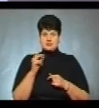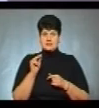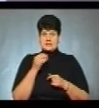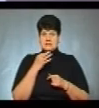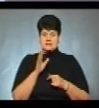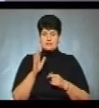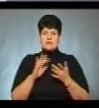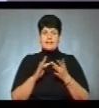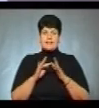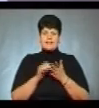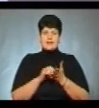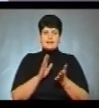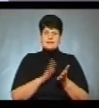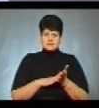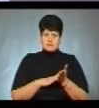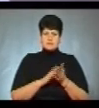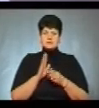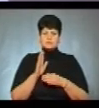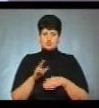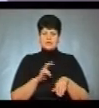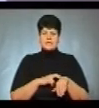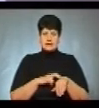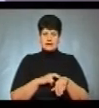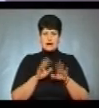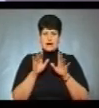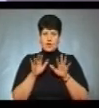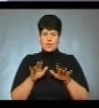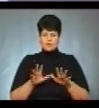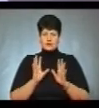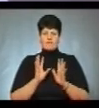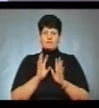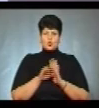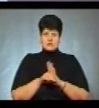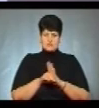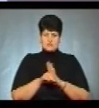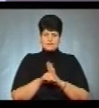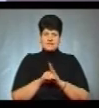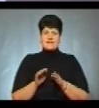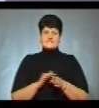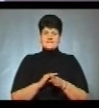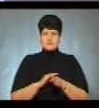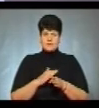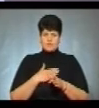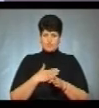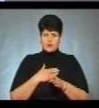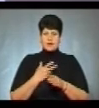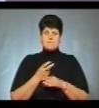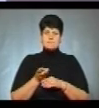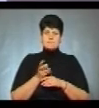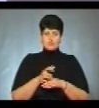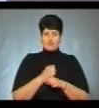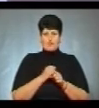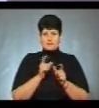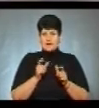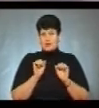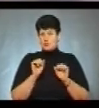електронний запис і буде лікар на комп'ютер вносити, фамілію мою, і я тоді прийду в аптеку. Може,